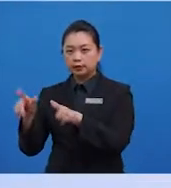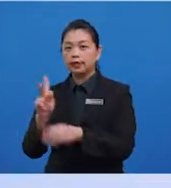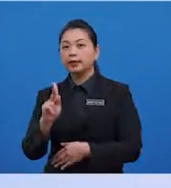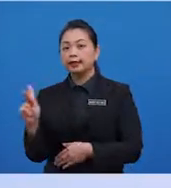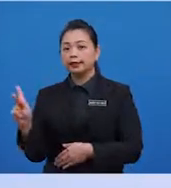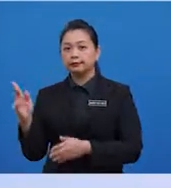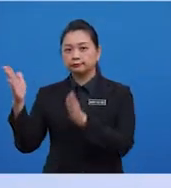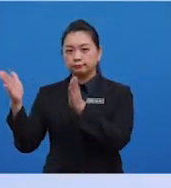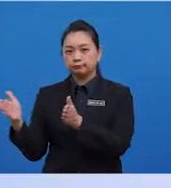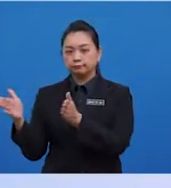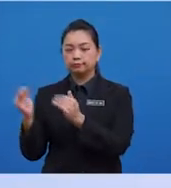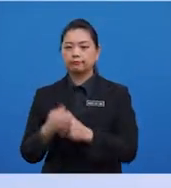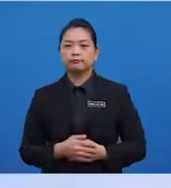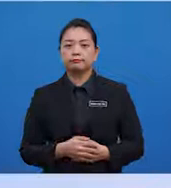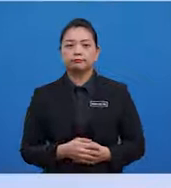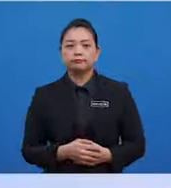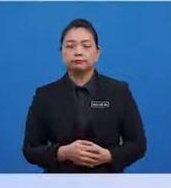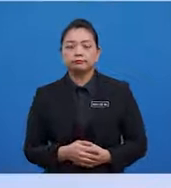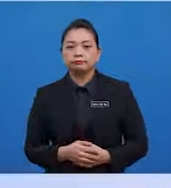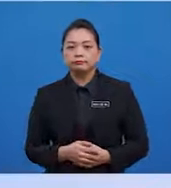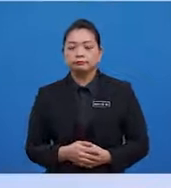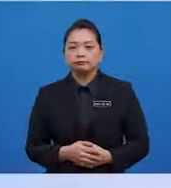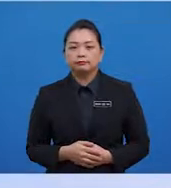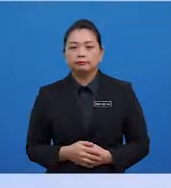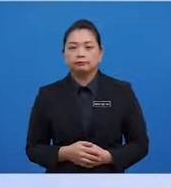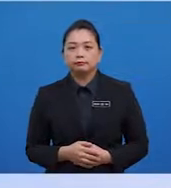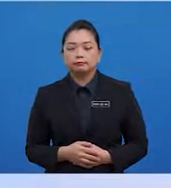di sebelah kanan atau sebaliknya.